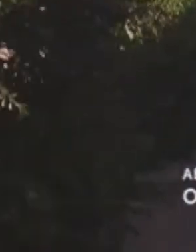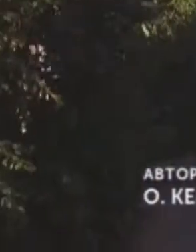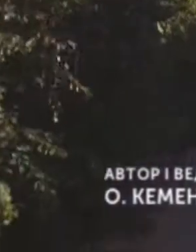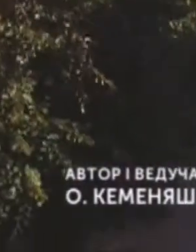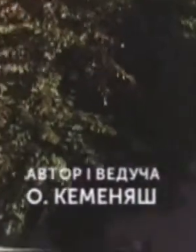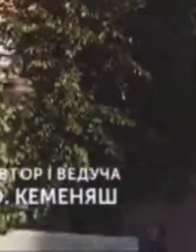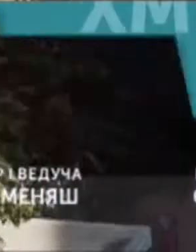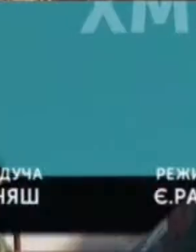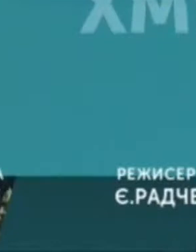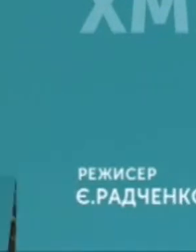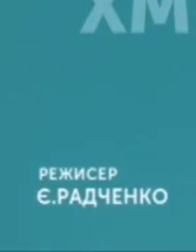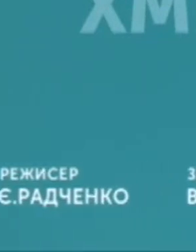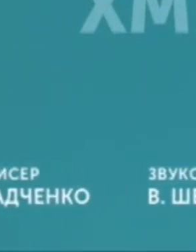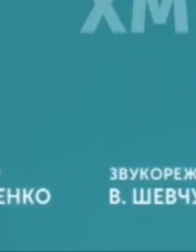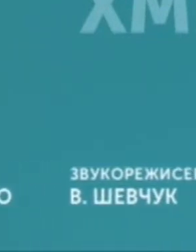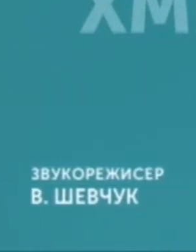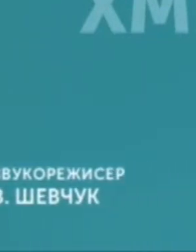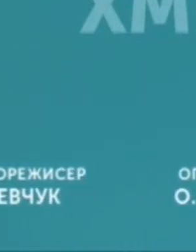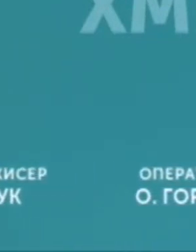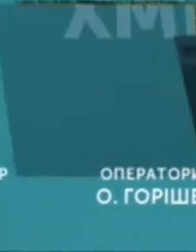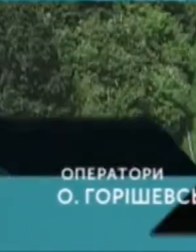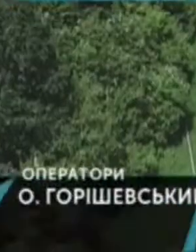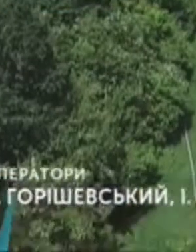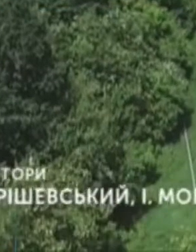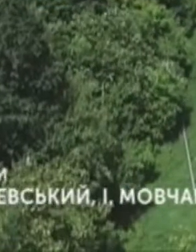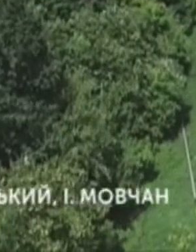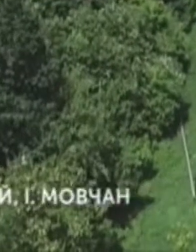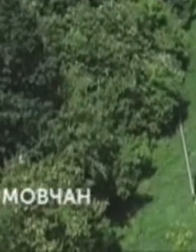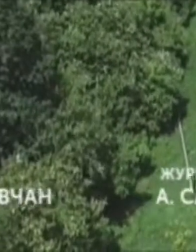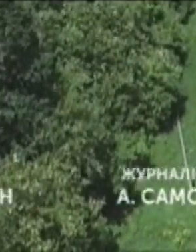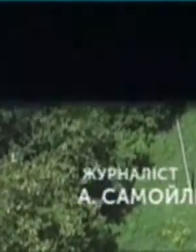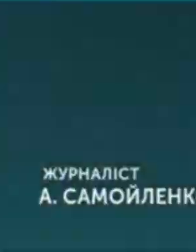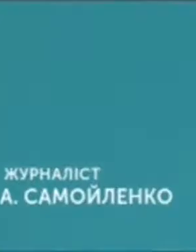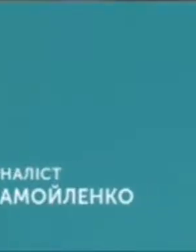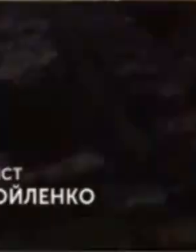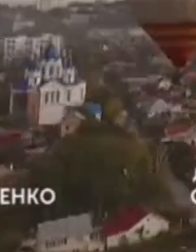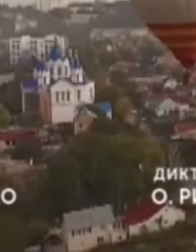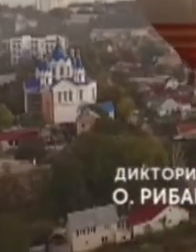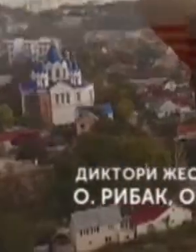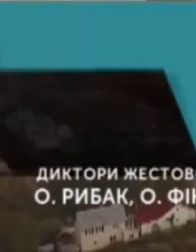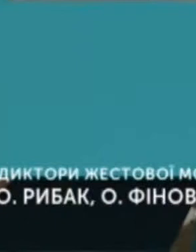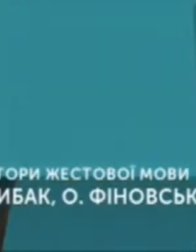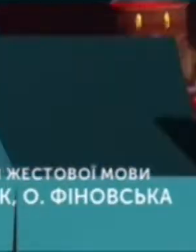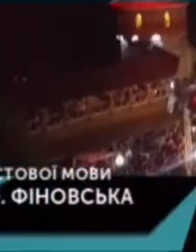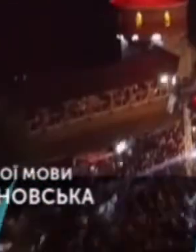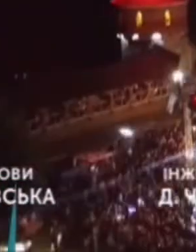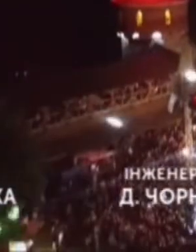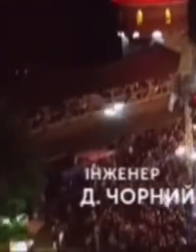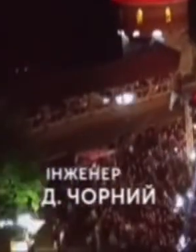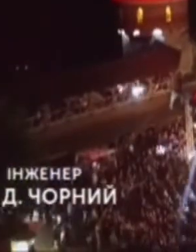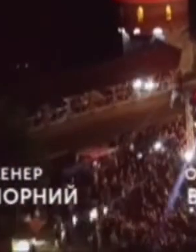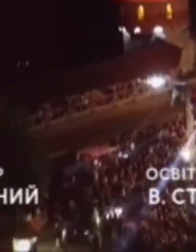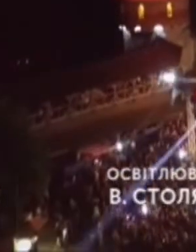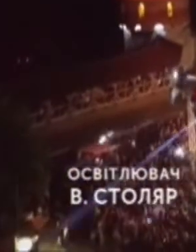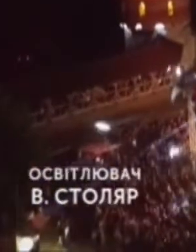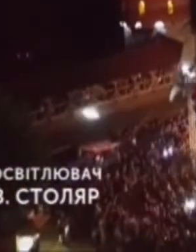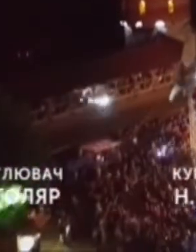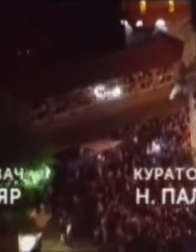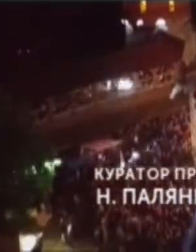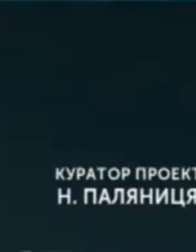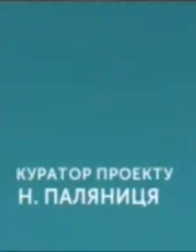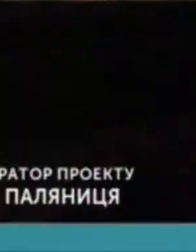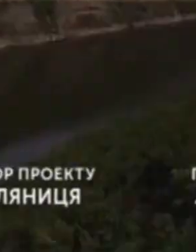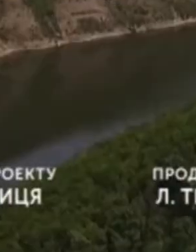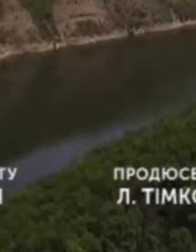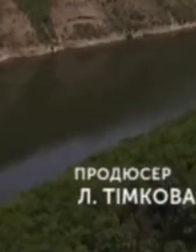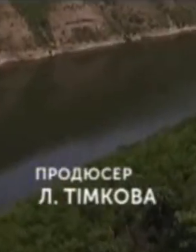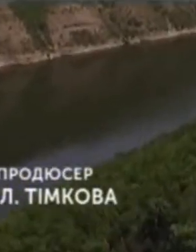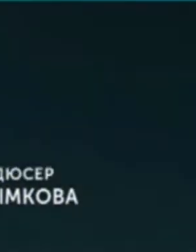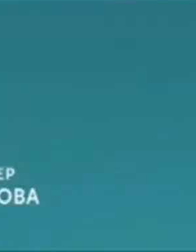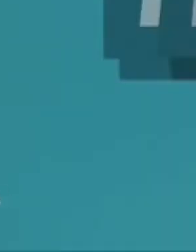щастить.